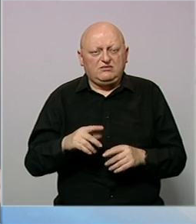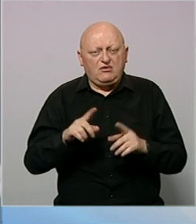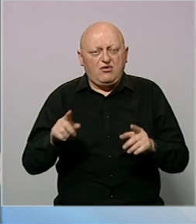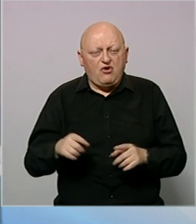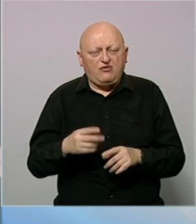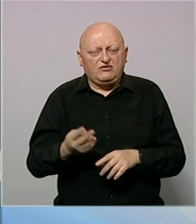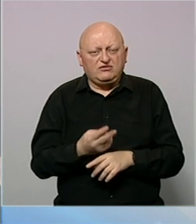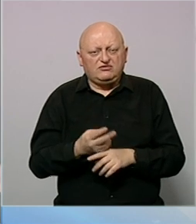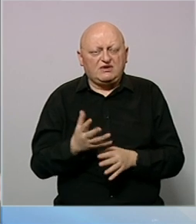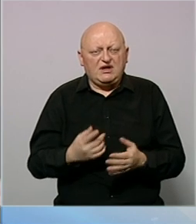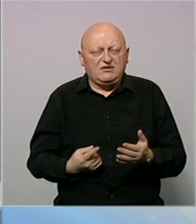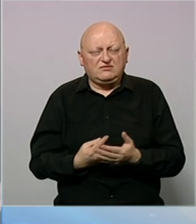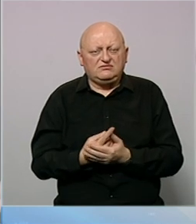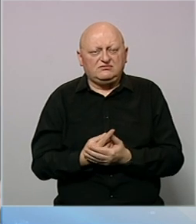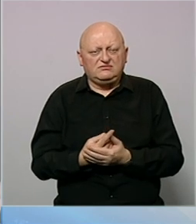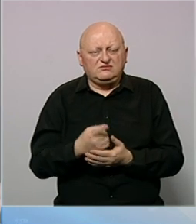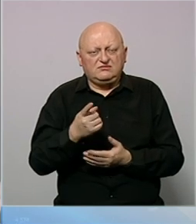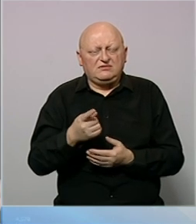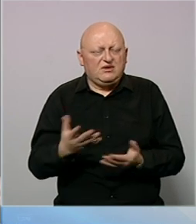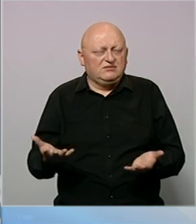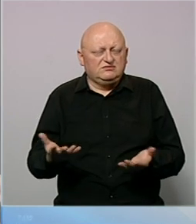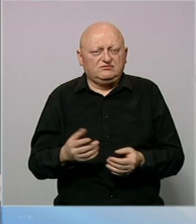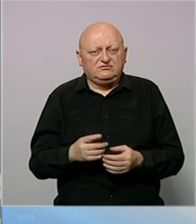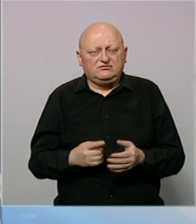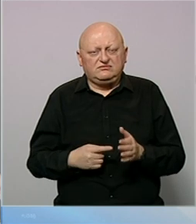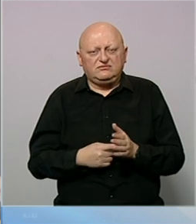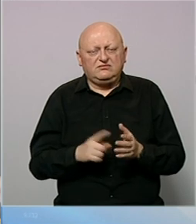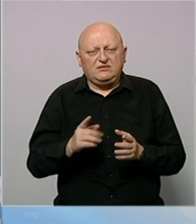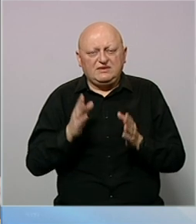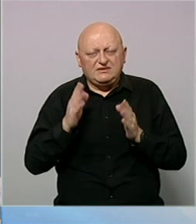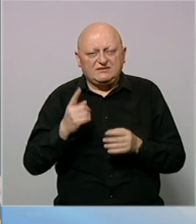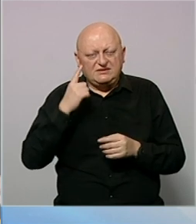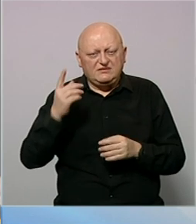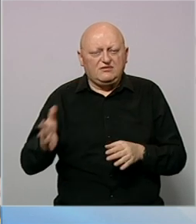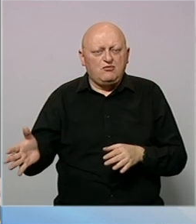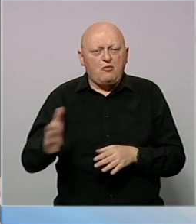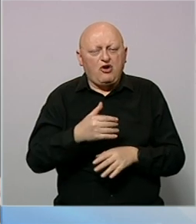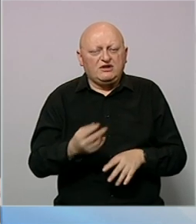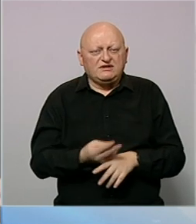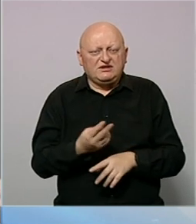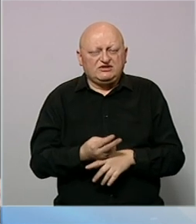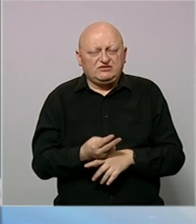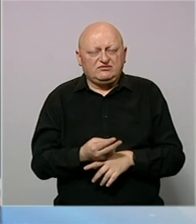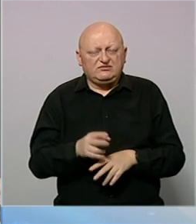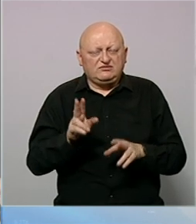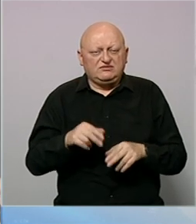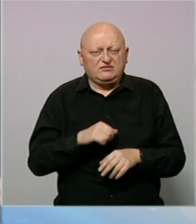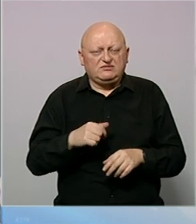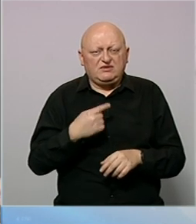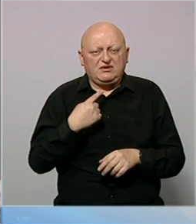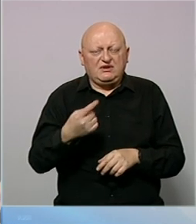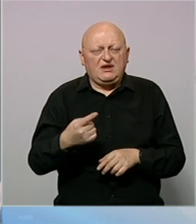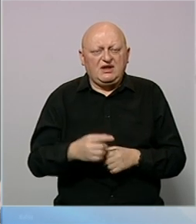napravi kakav takav rezultat u RS-u, pokazuje da je iznevjerena ideja pokreća za državu i da se može slobodno